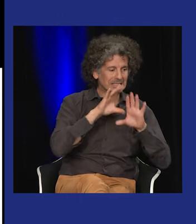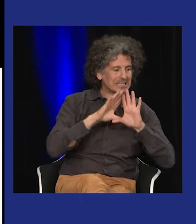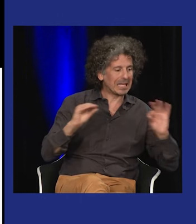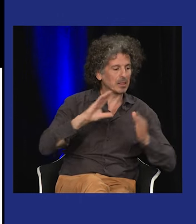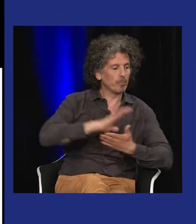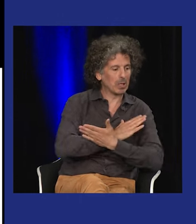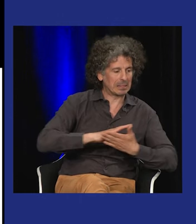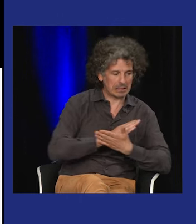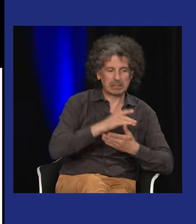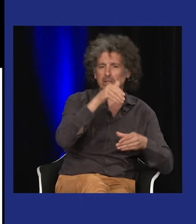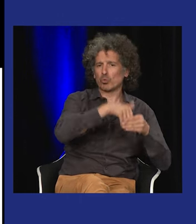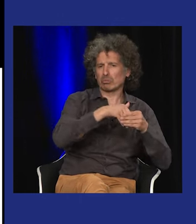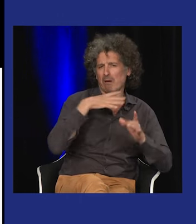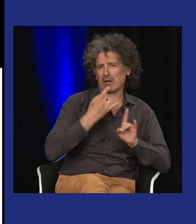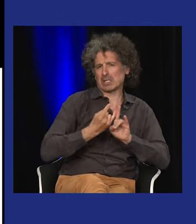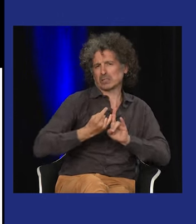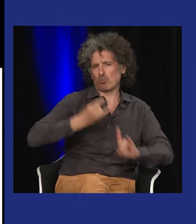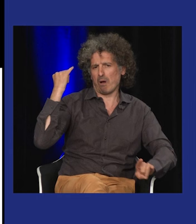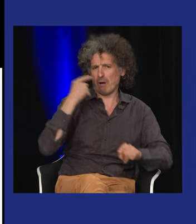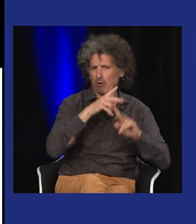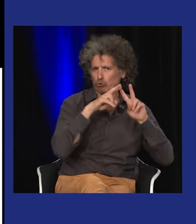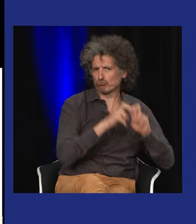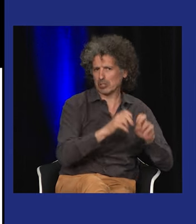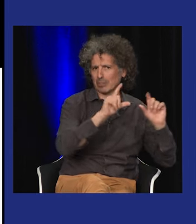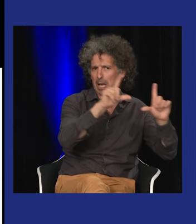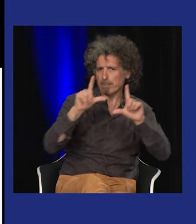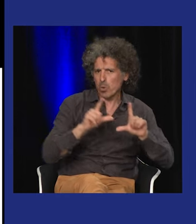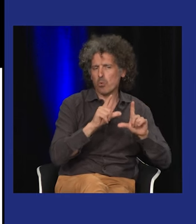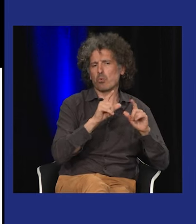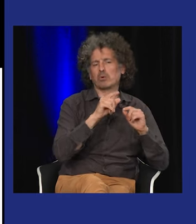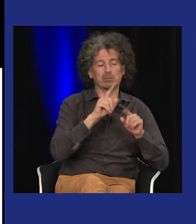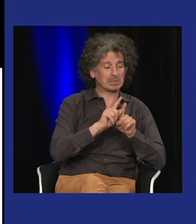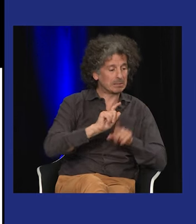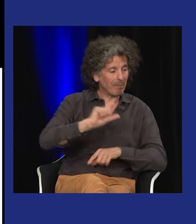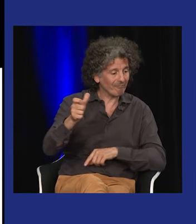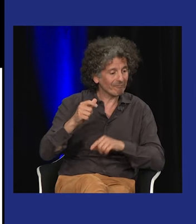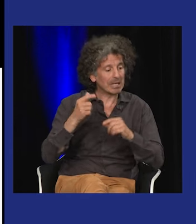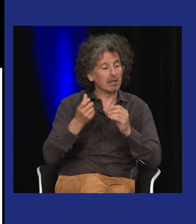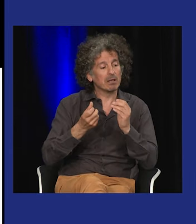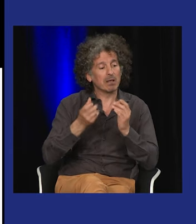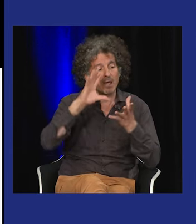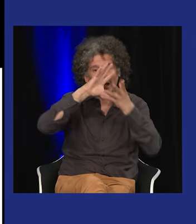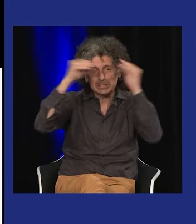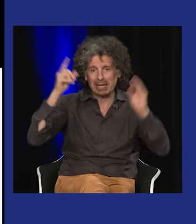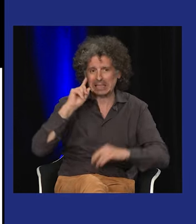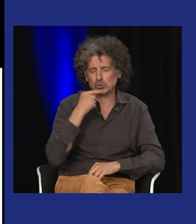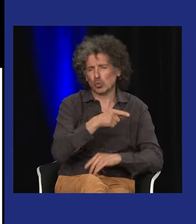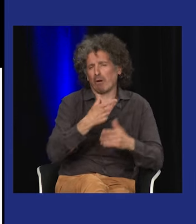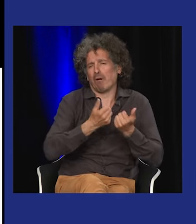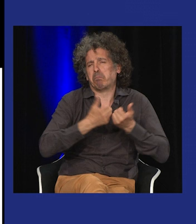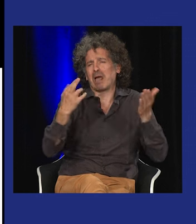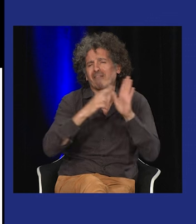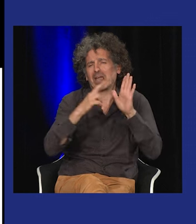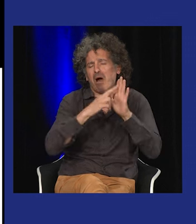Notamment des livres américains, le Silent Poetry. Il y vraiment toute une histoire sur la peinture, les